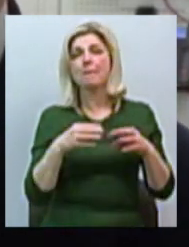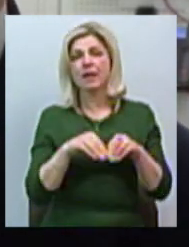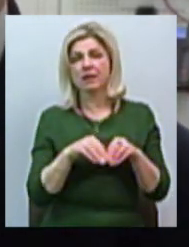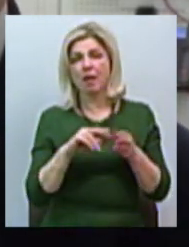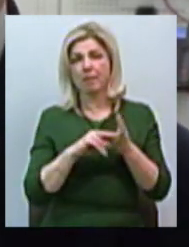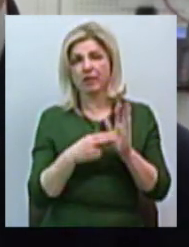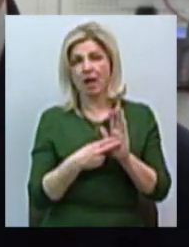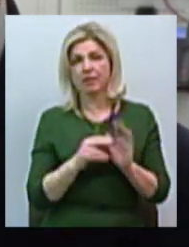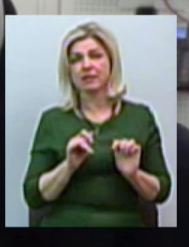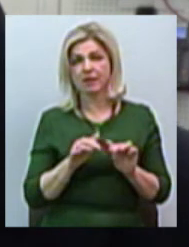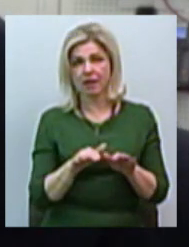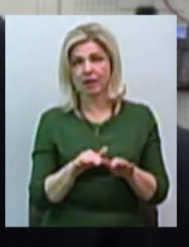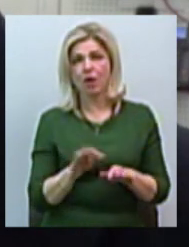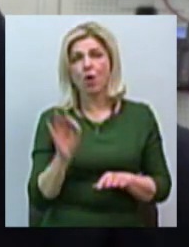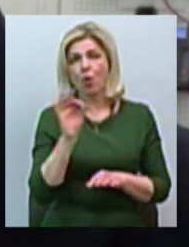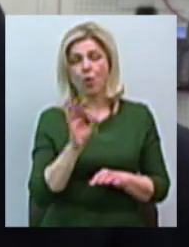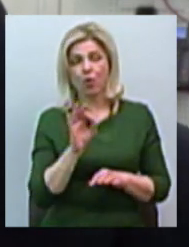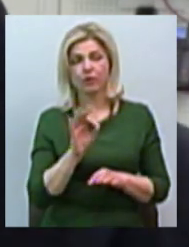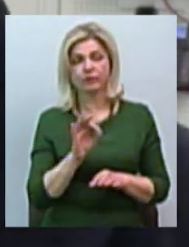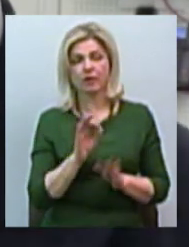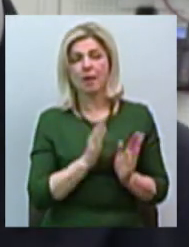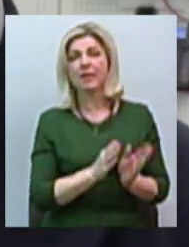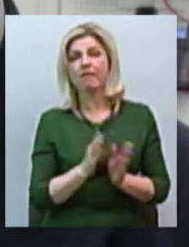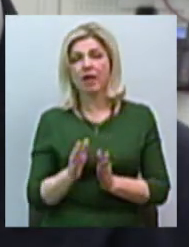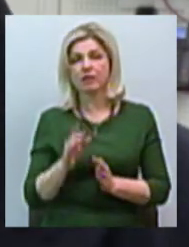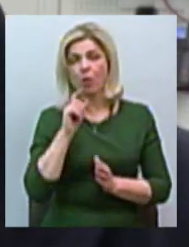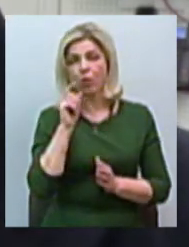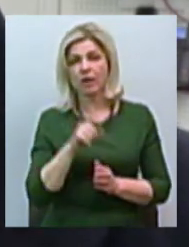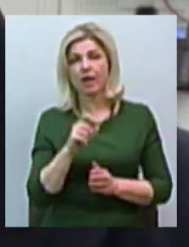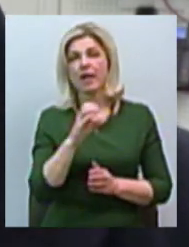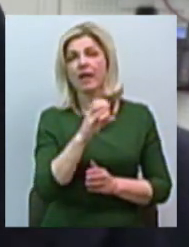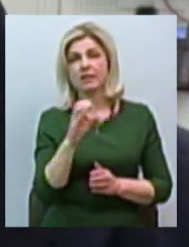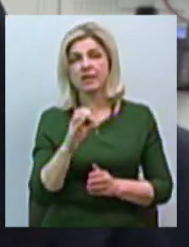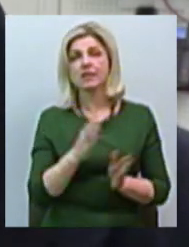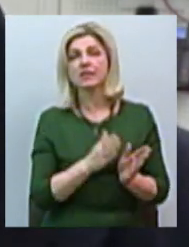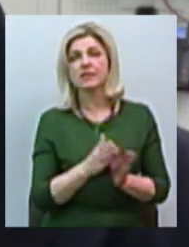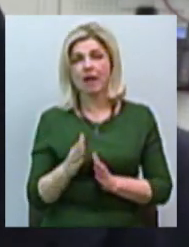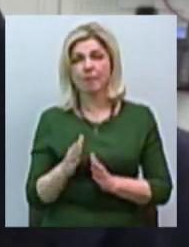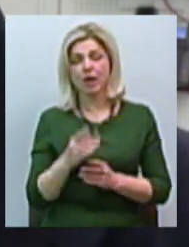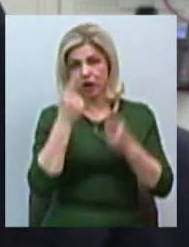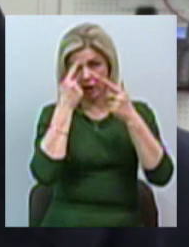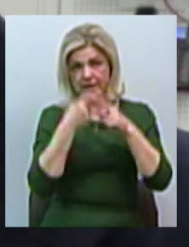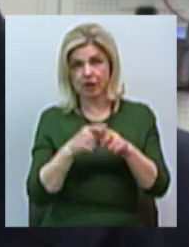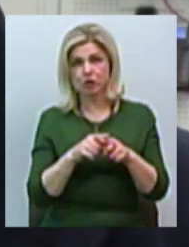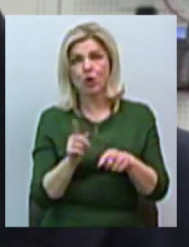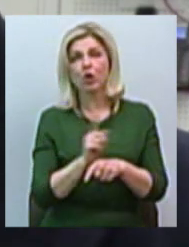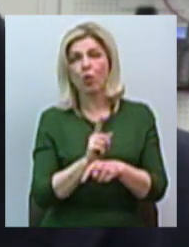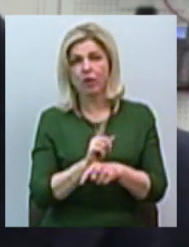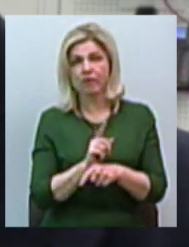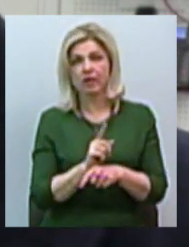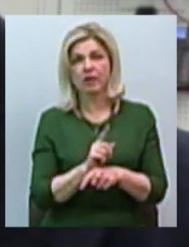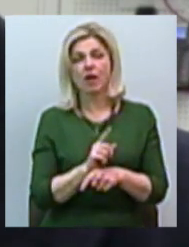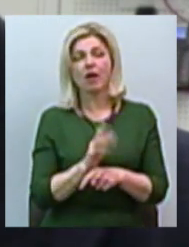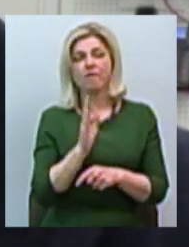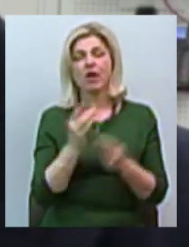дій щодо приведення української системи технічного регулювання технічних регламентів у